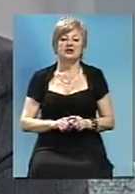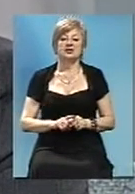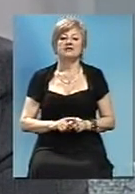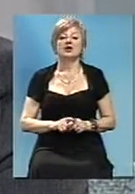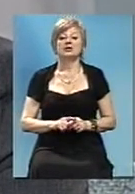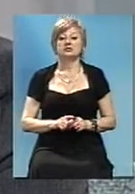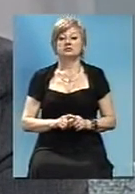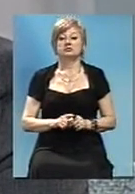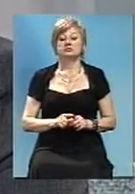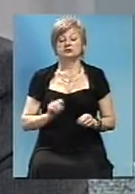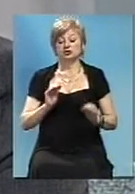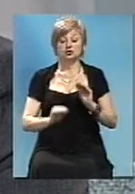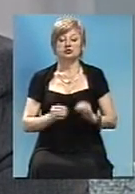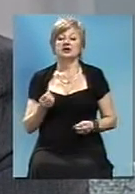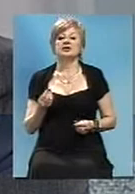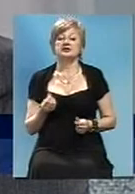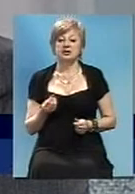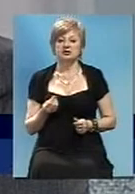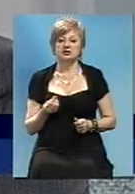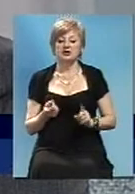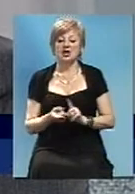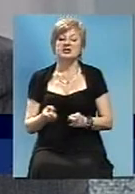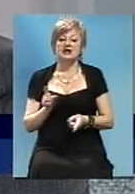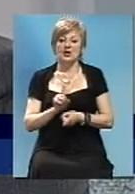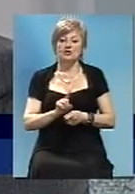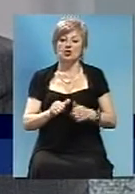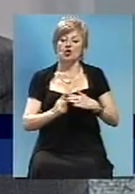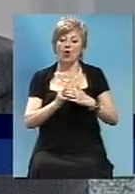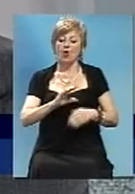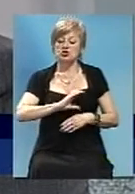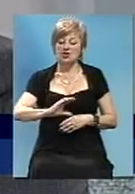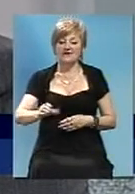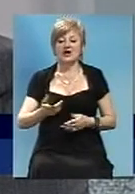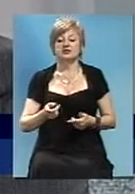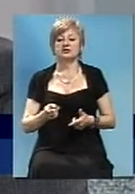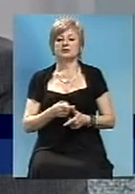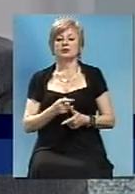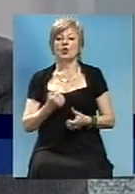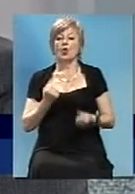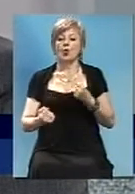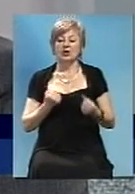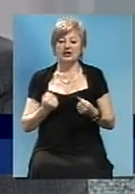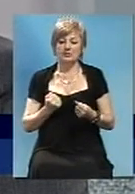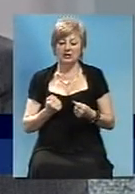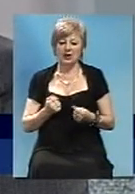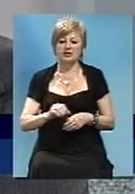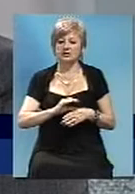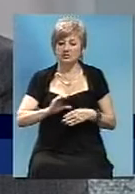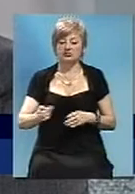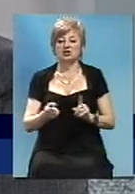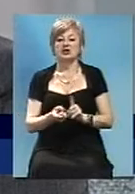скажімо так, формирується стоїмості ціна. Заміна основання, заміна укріплення основання, заміна